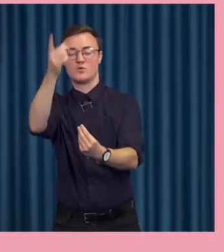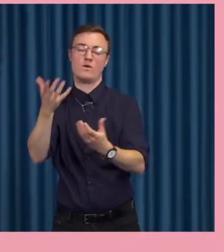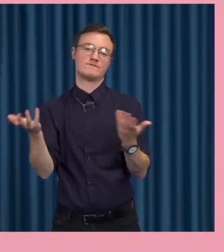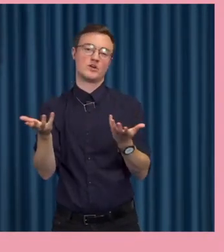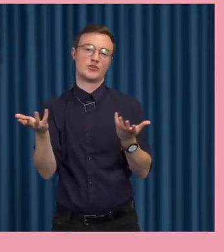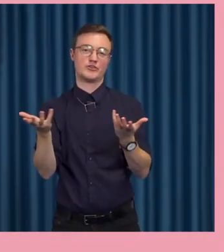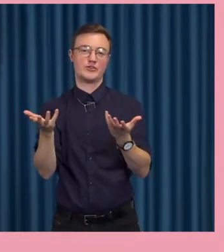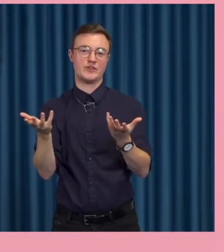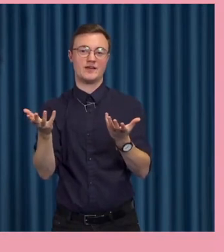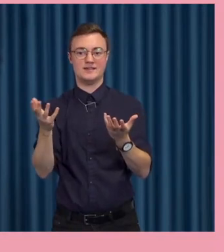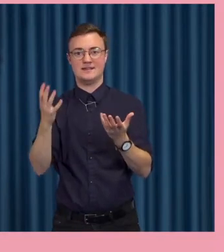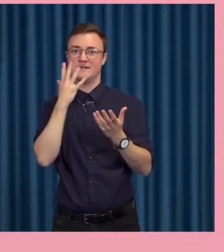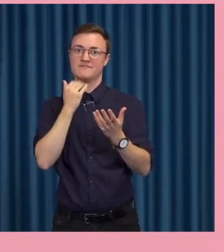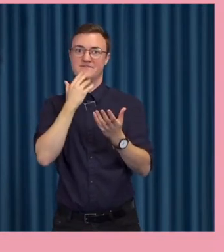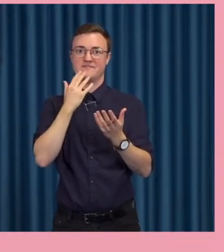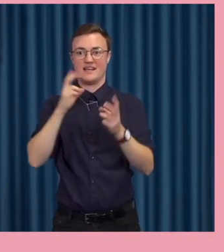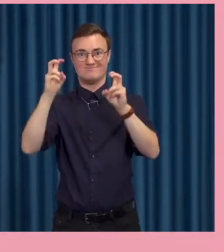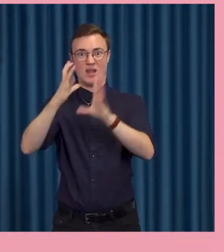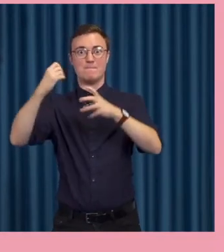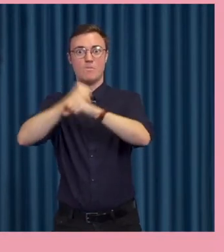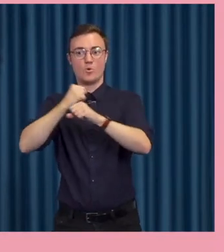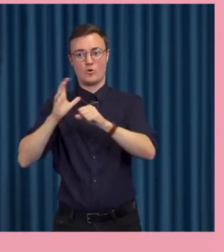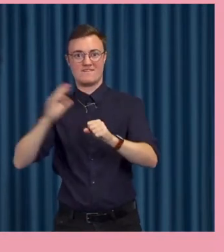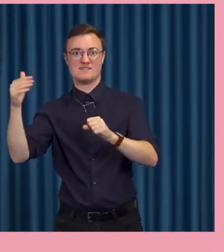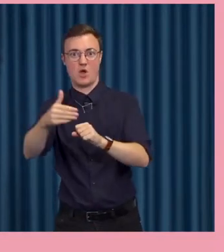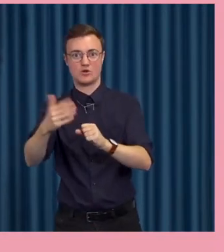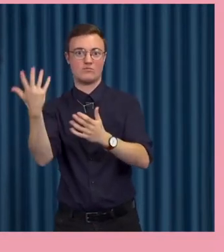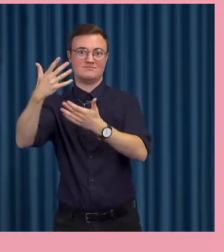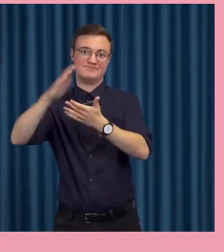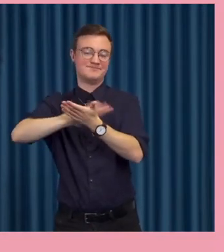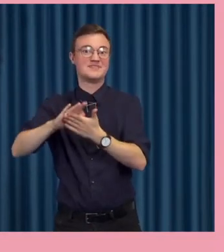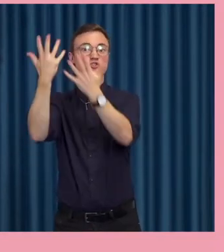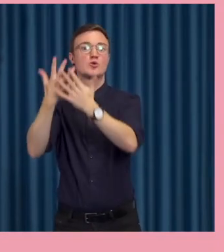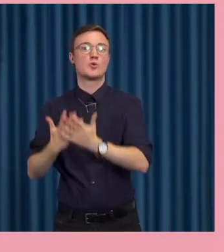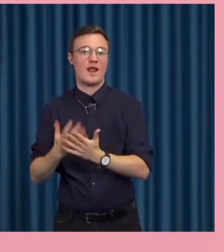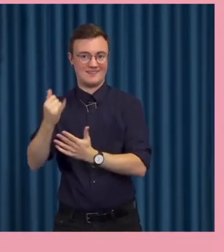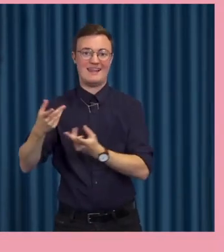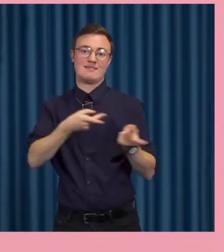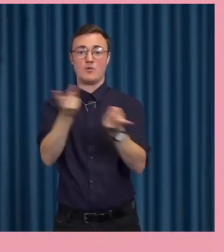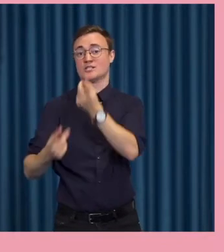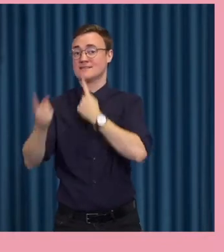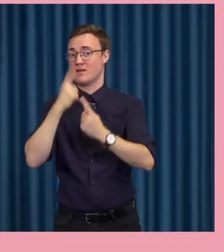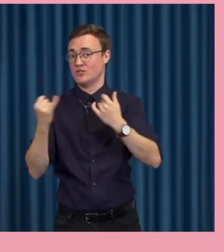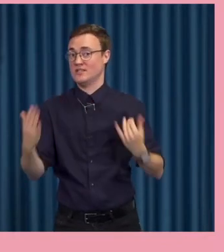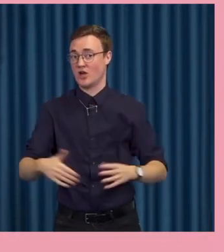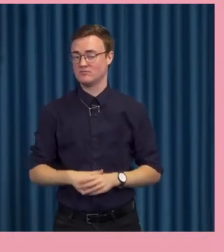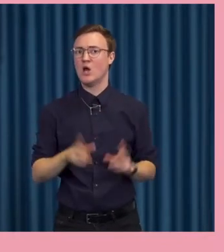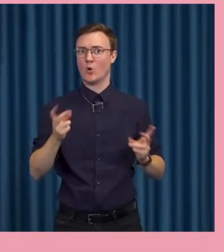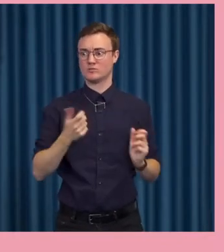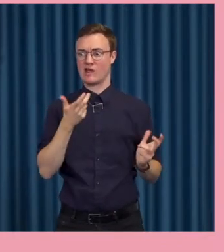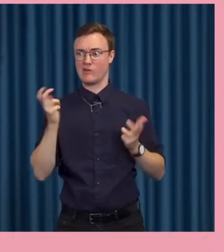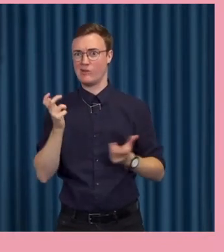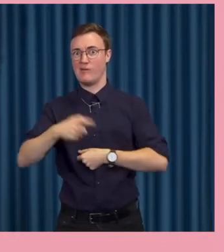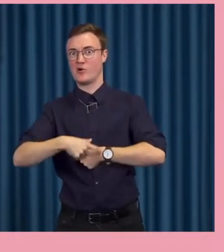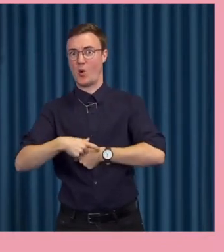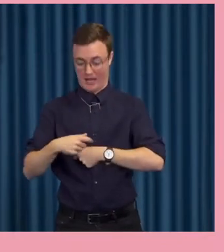maskinella motorns utmaningar som finns strukturellt för det demokratiska samtalet idag. Jag ska också snegla på klockan lite hela